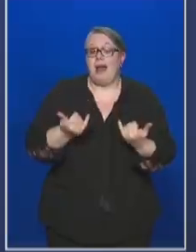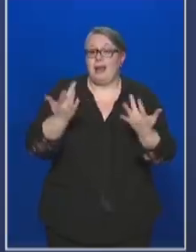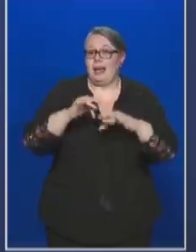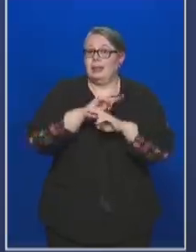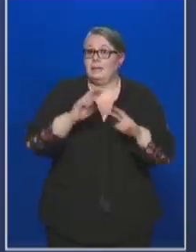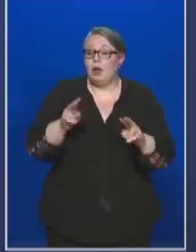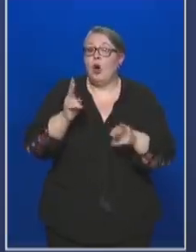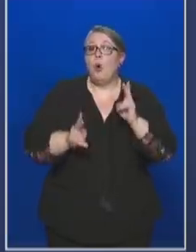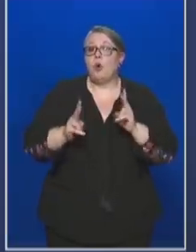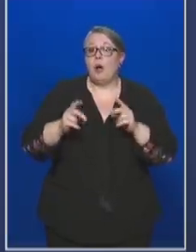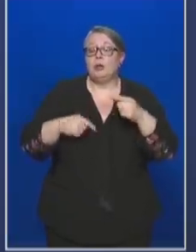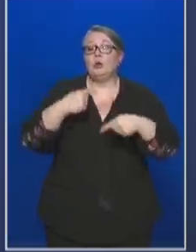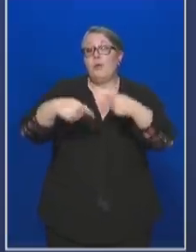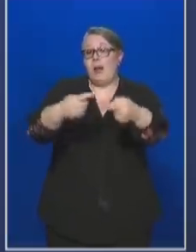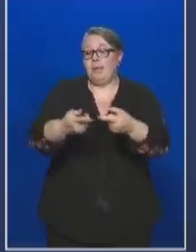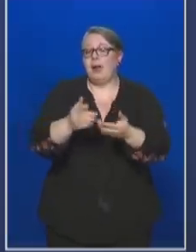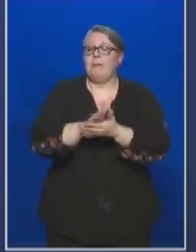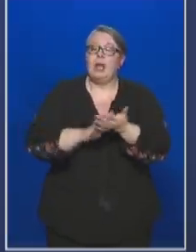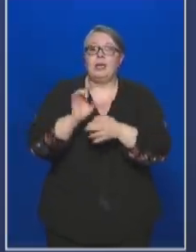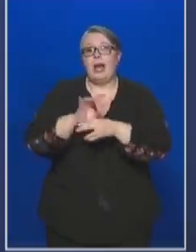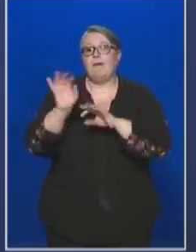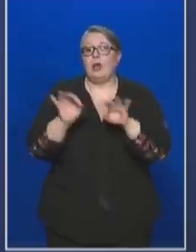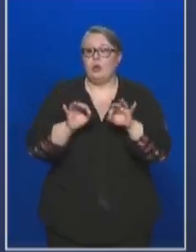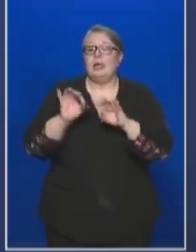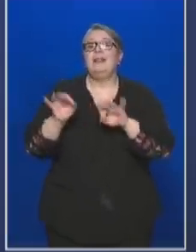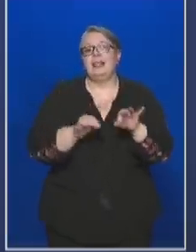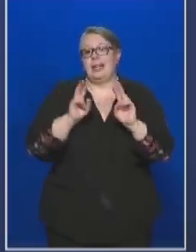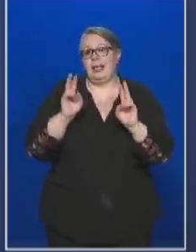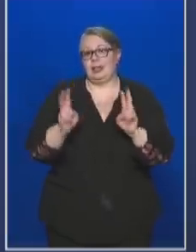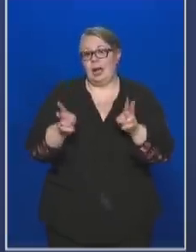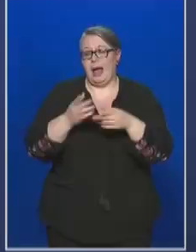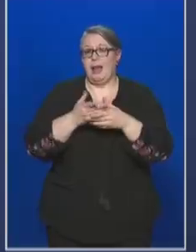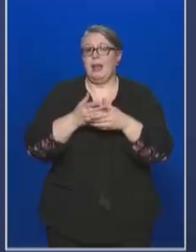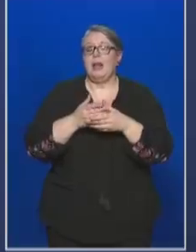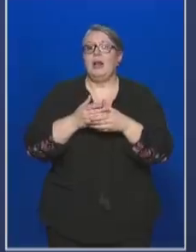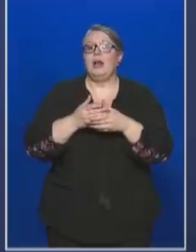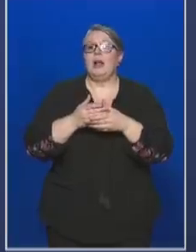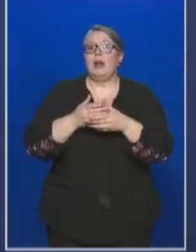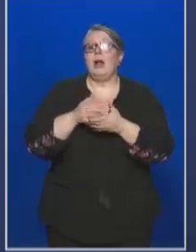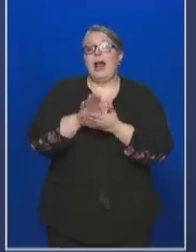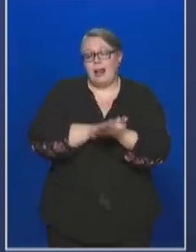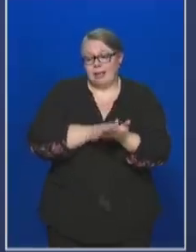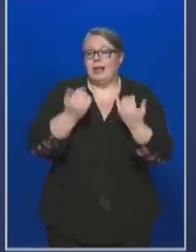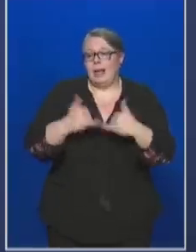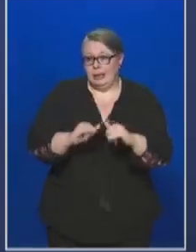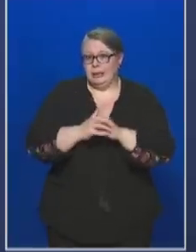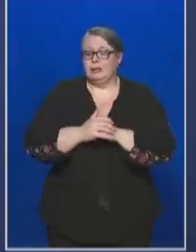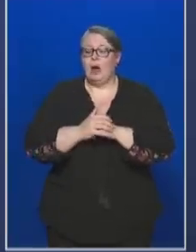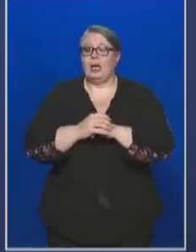és hogyan kell a továbbiakban milyen járványügyi intézkedéseket kell még esetleg foganatosítani.